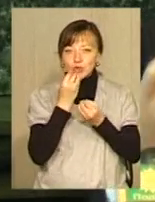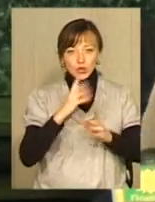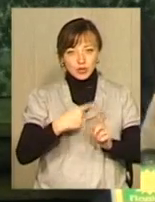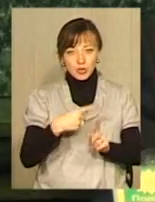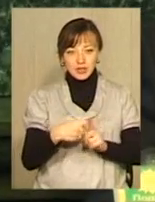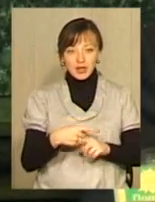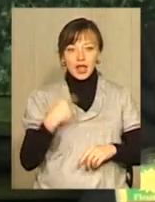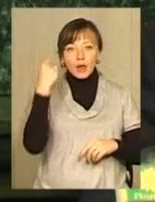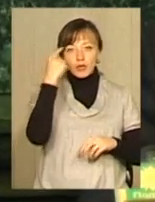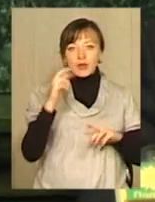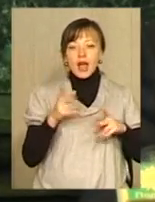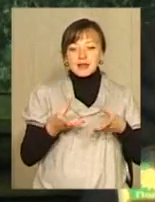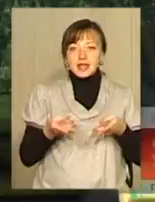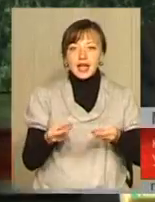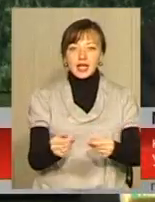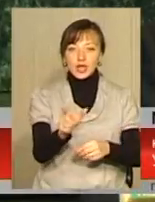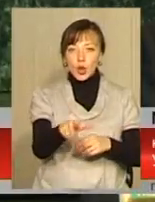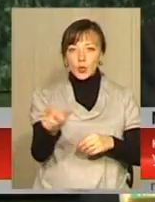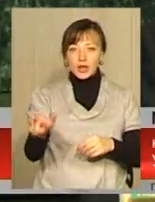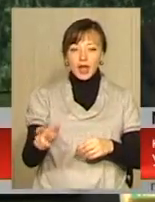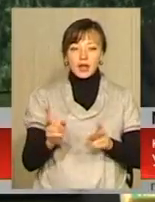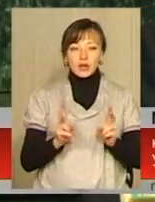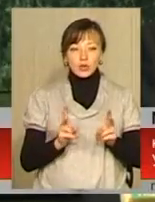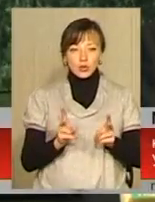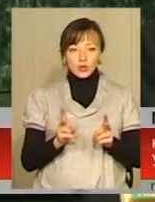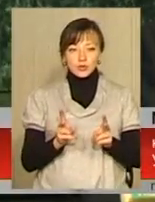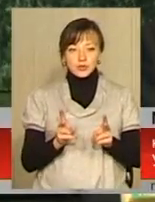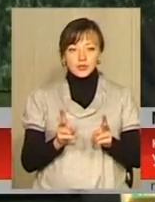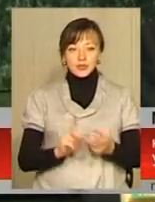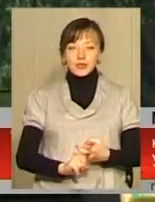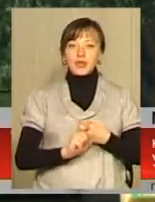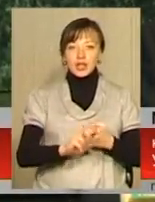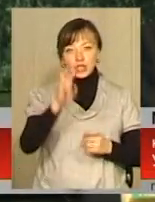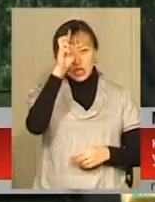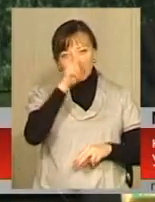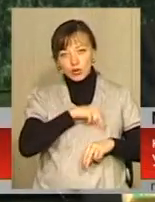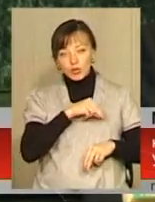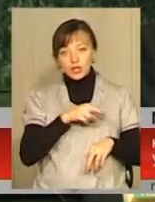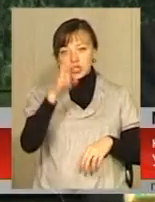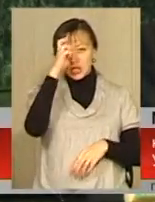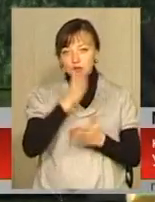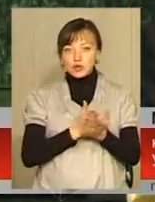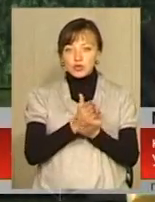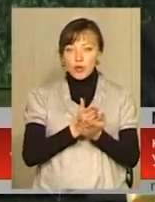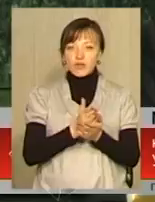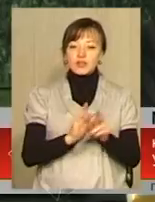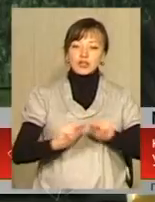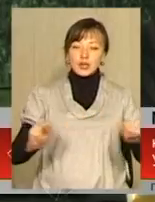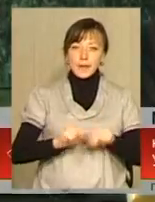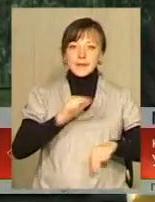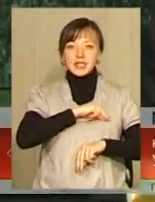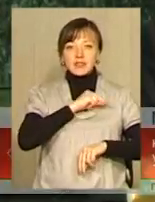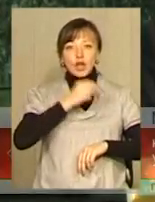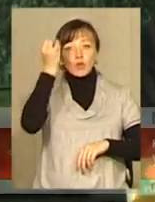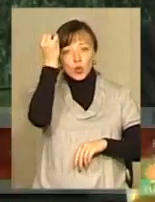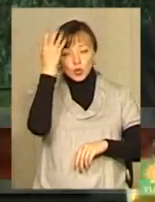подумав, як зарядити людей, особливо тих людей, які причетні до державної роботи, державних службовців, освітян, працівників